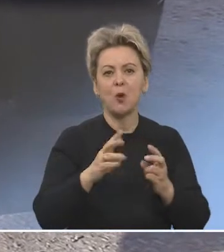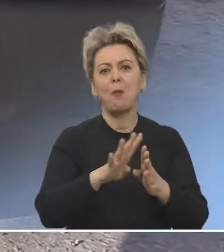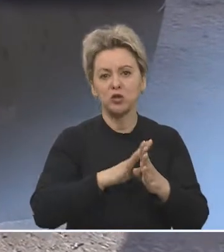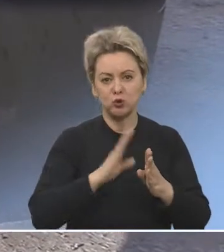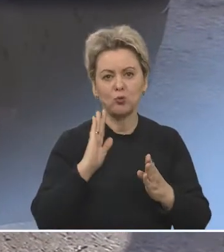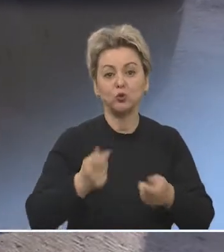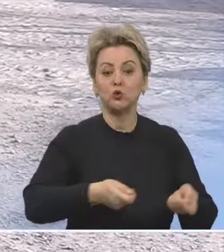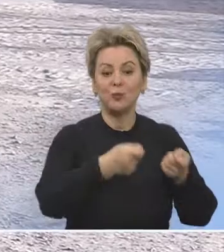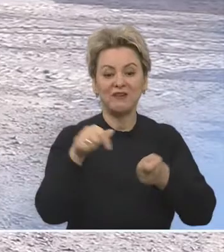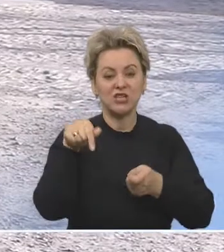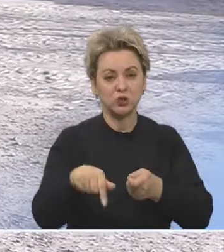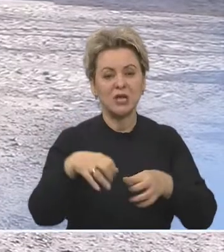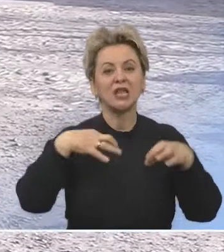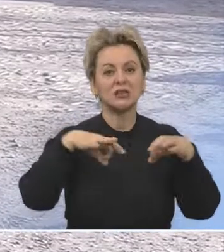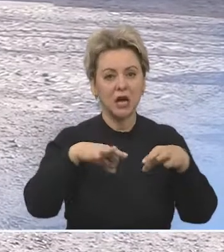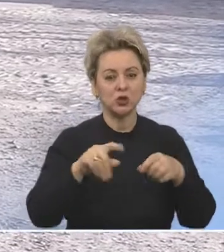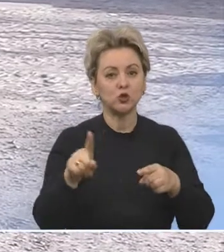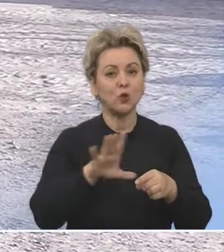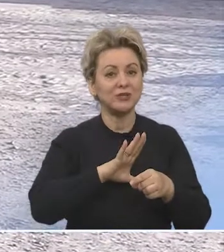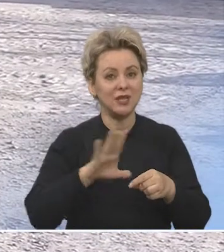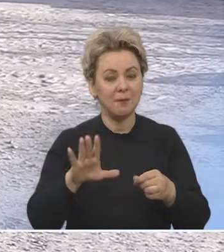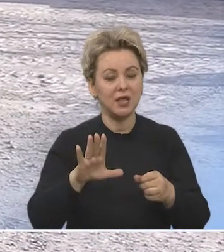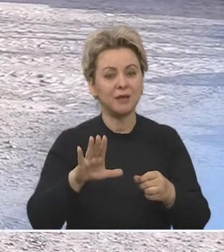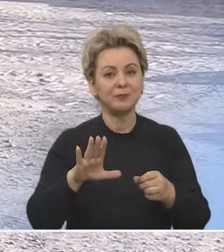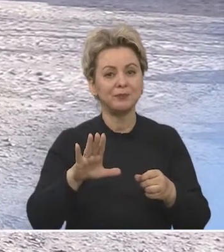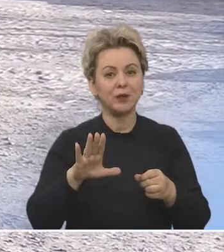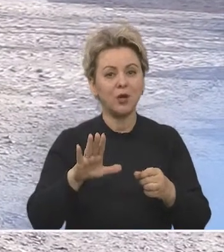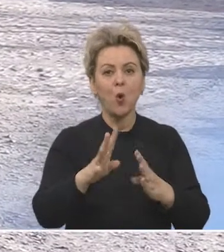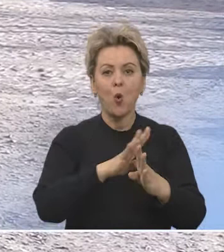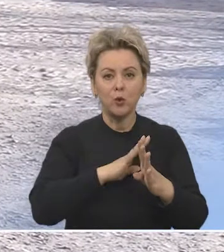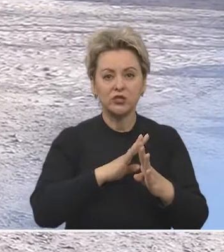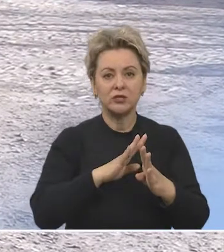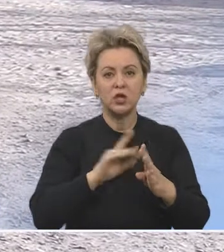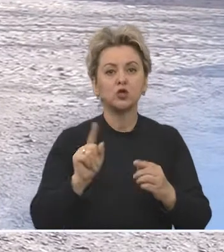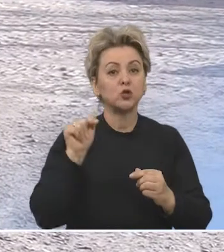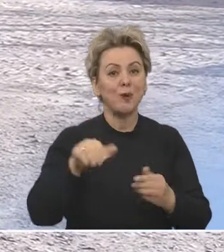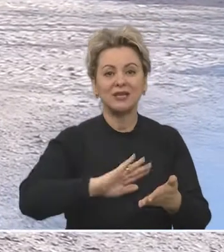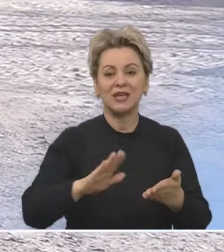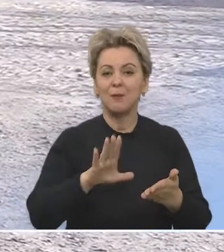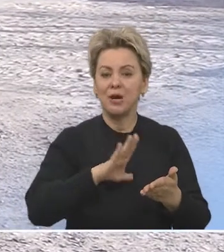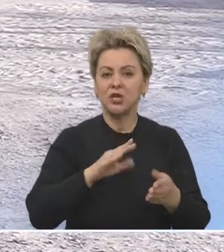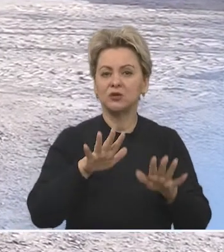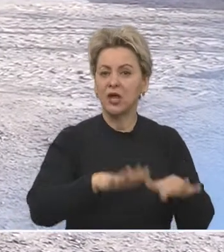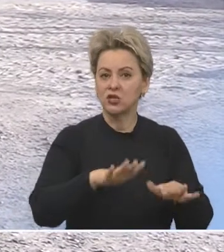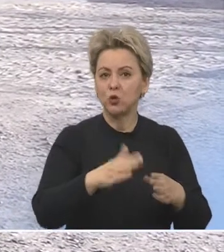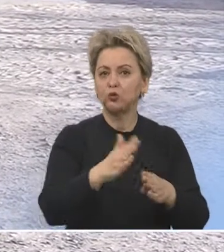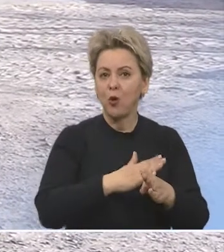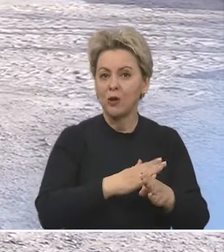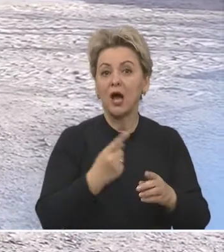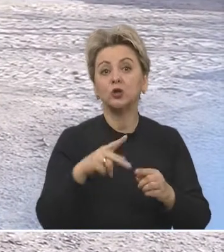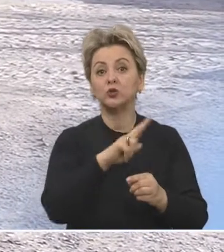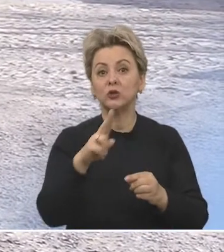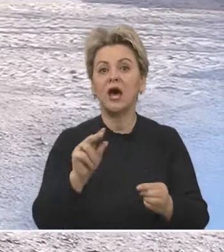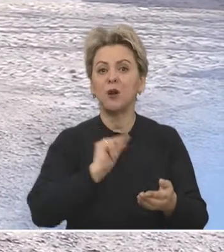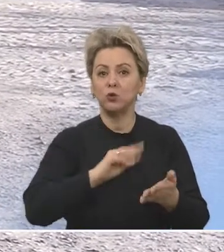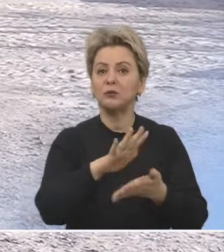поочередно будут сюда привозить свой транспорт, чтобы не создавать очередь, как говорится, чтобы они не стояли здесь у нас, и на